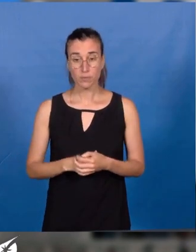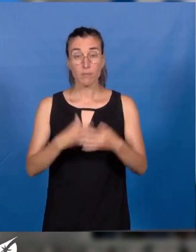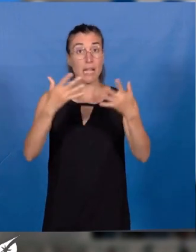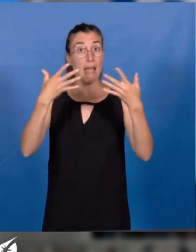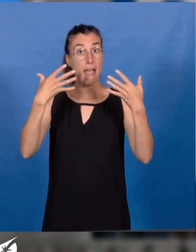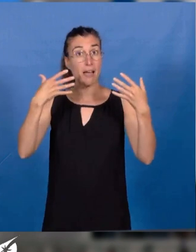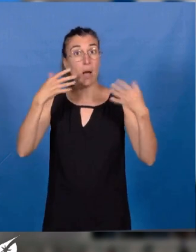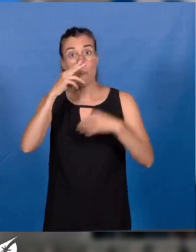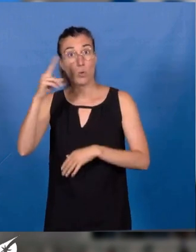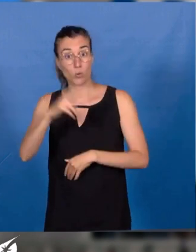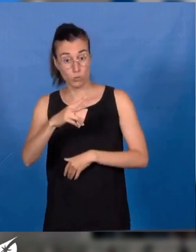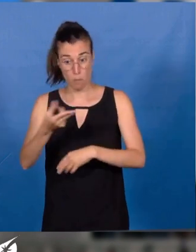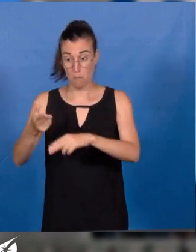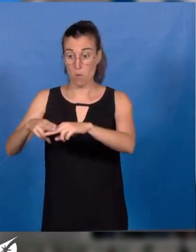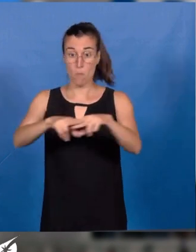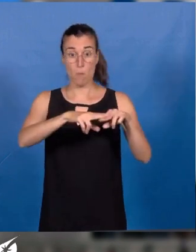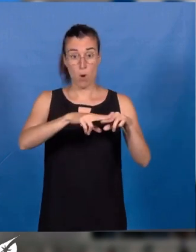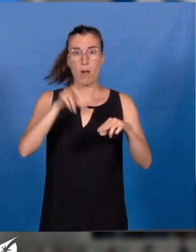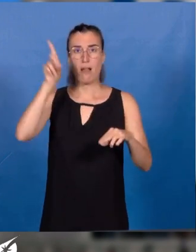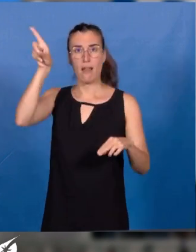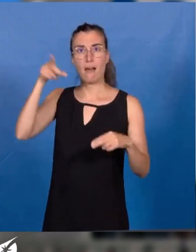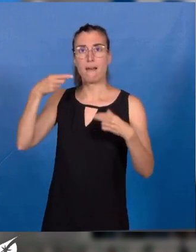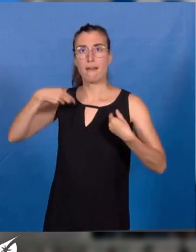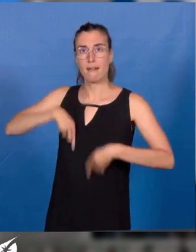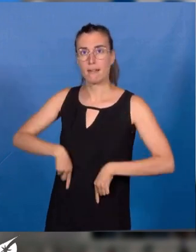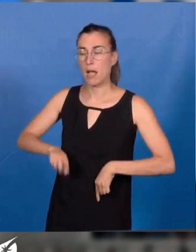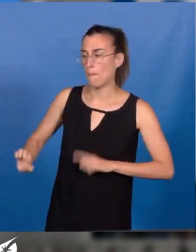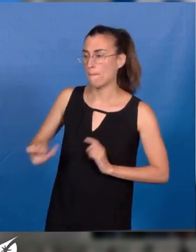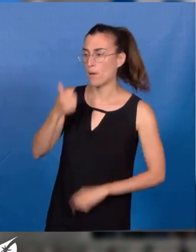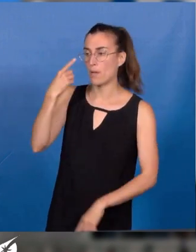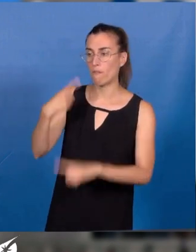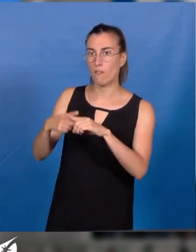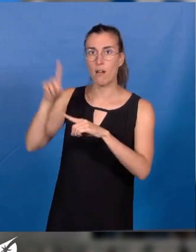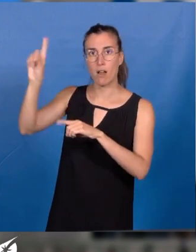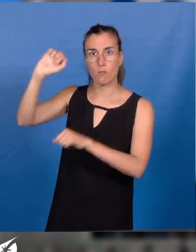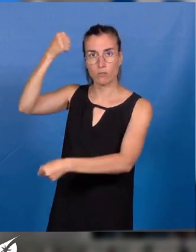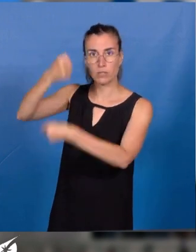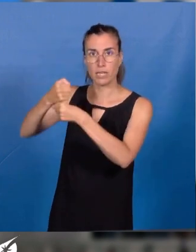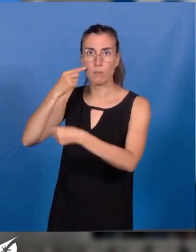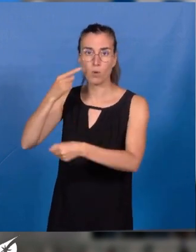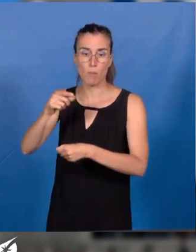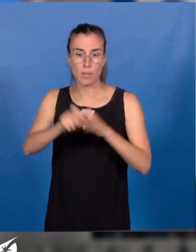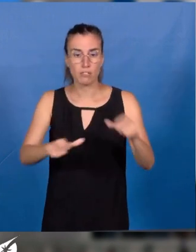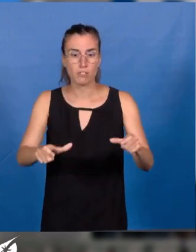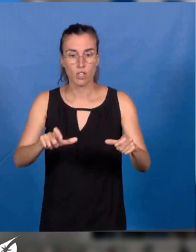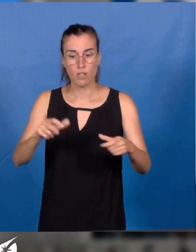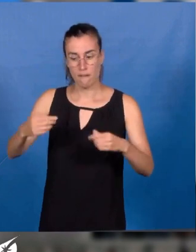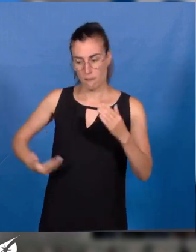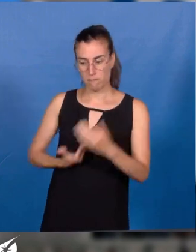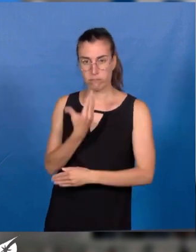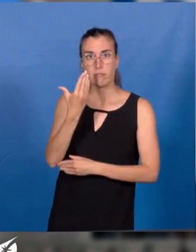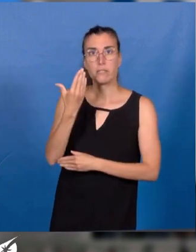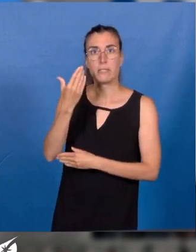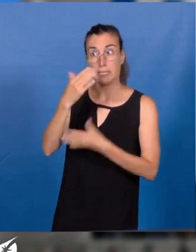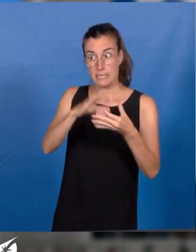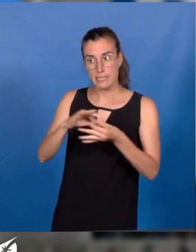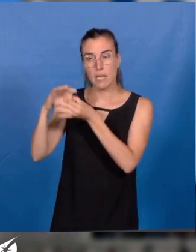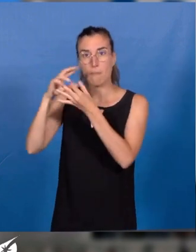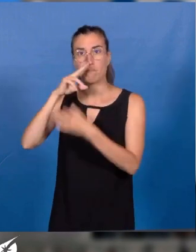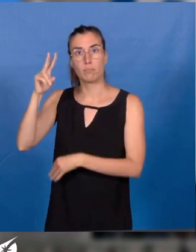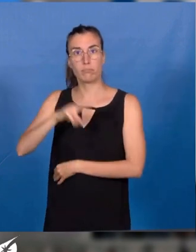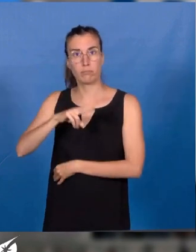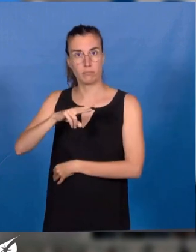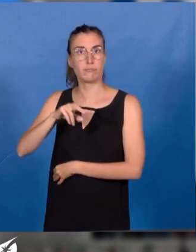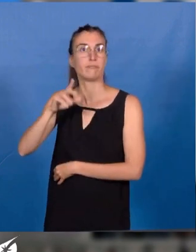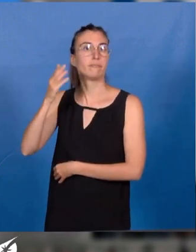titre, l'État vient d'être condamné pour la première fois à indemniser des victimes de cette pollution. Notre politique de